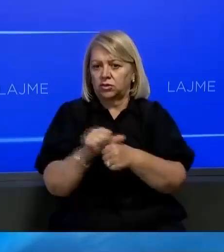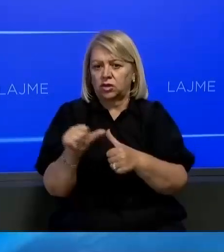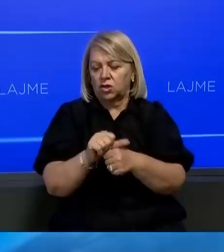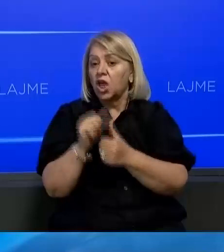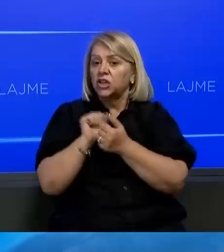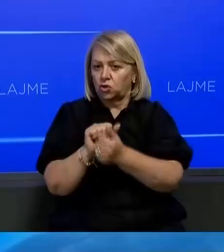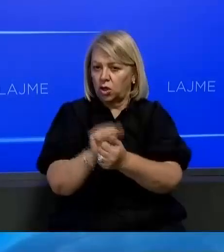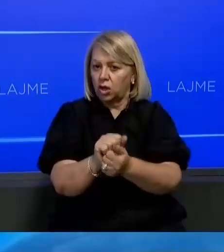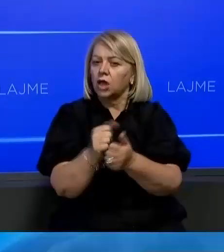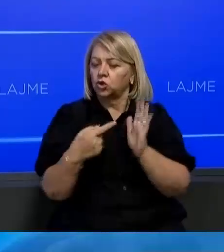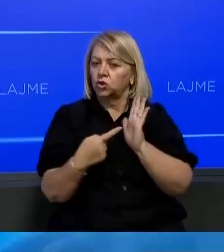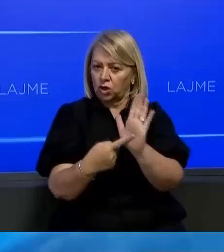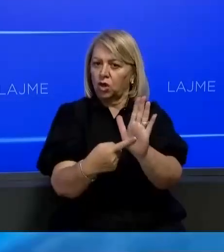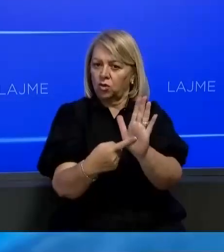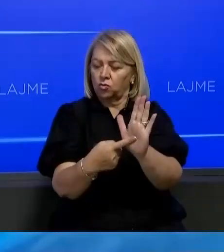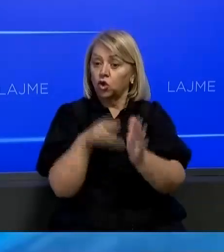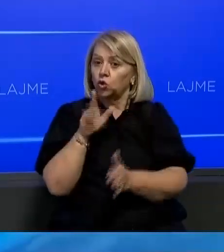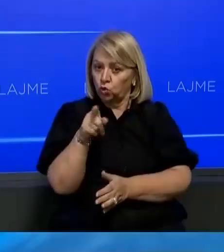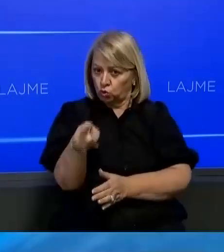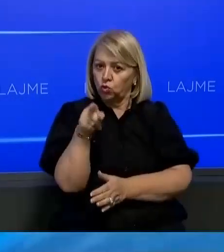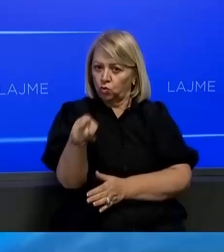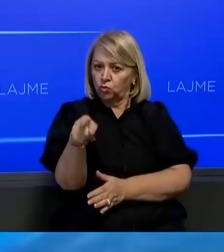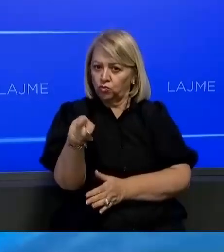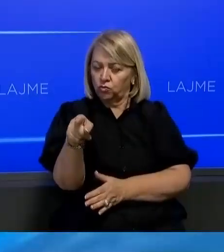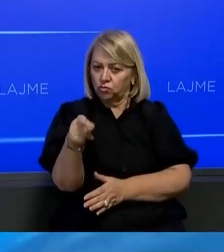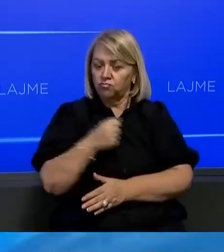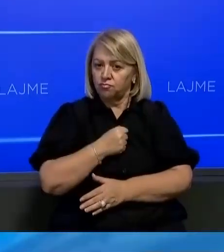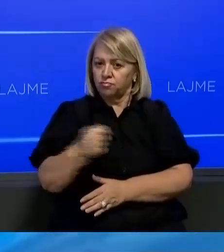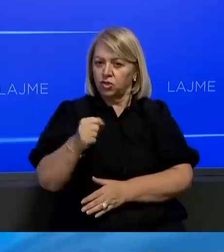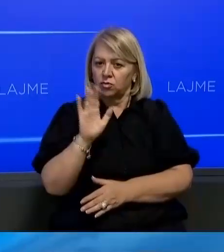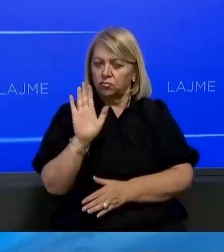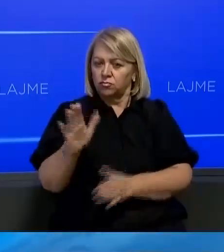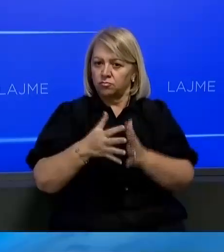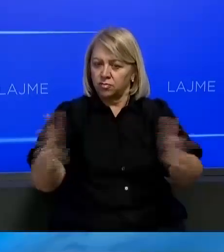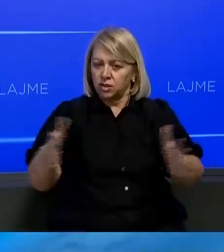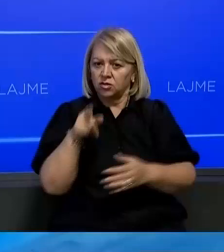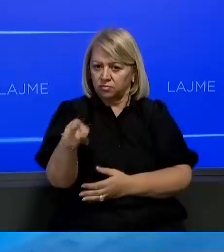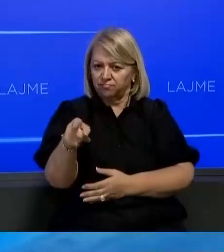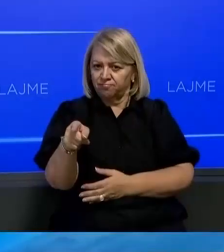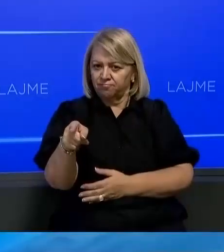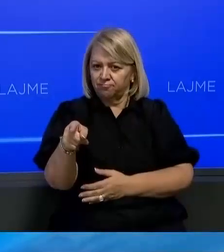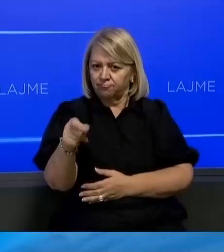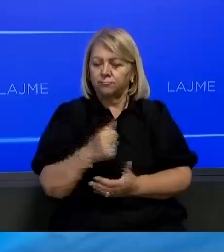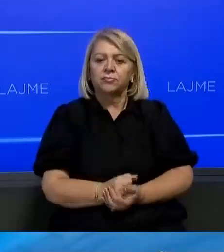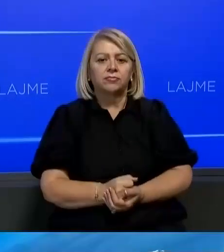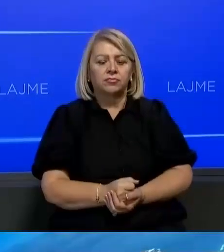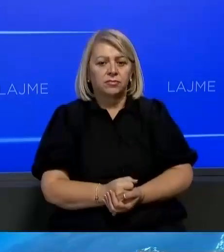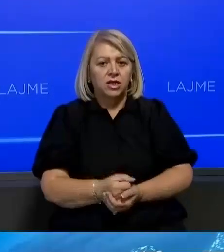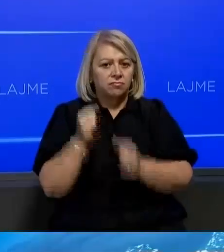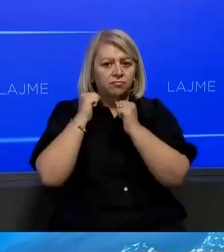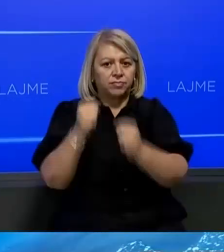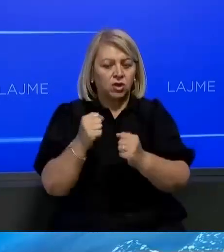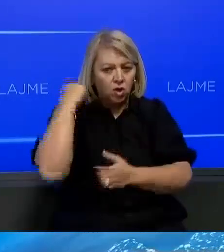Historia do të tregoj se ju, patriotët e mdhej, jeni në fakt, fika në shpinën e Kosovës.